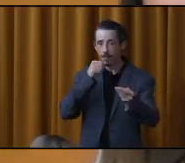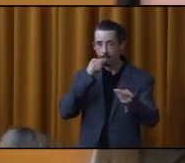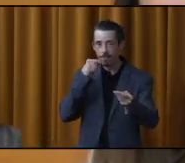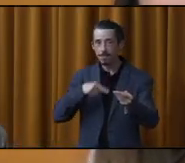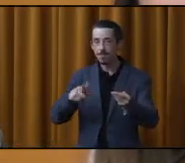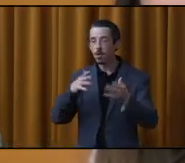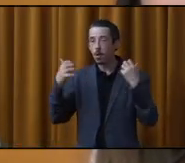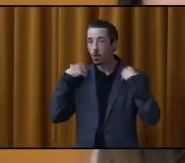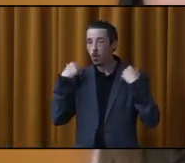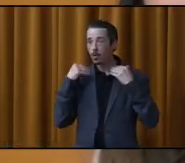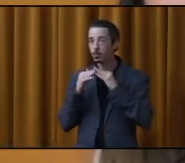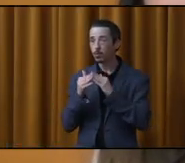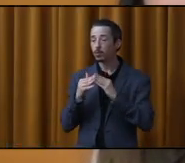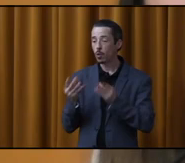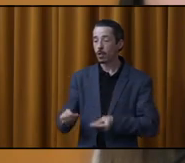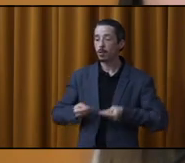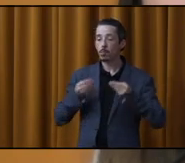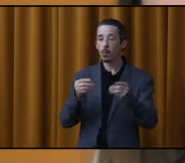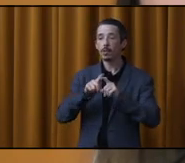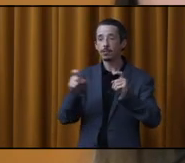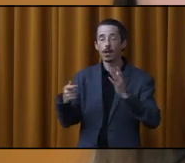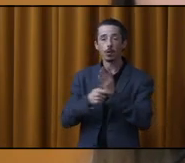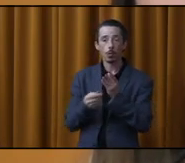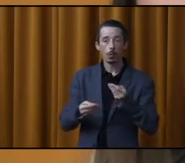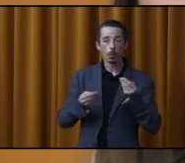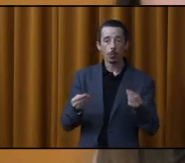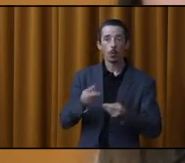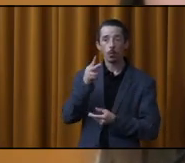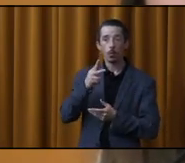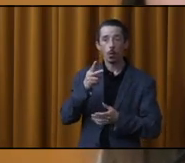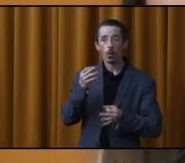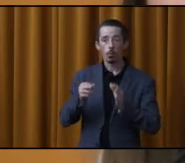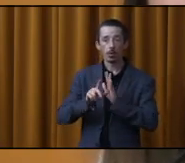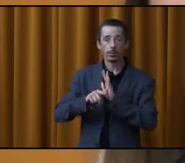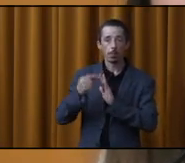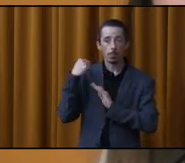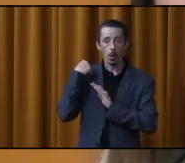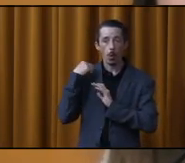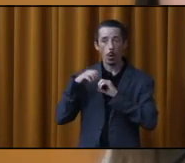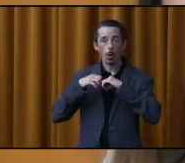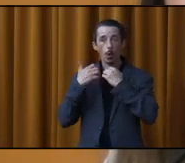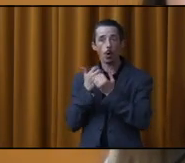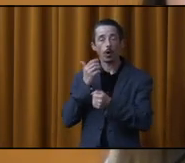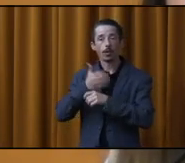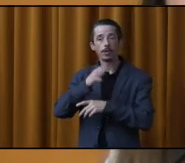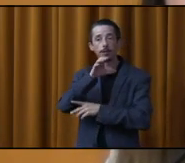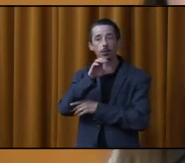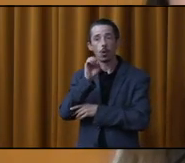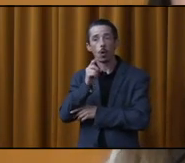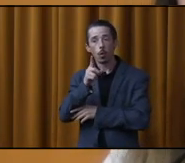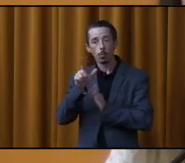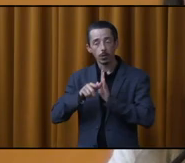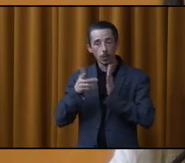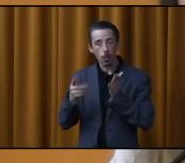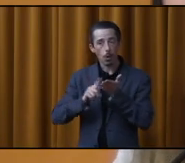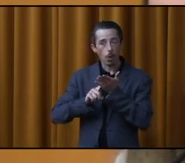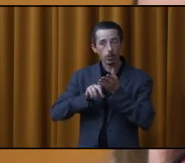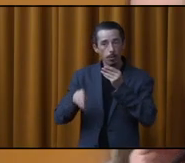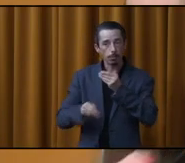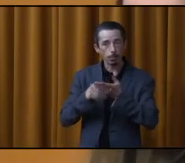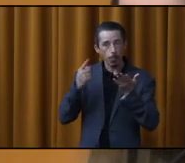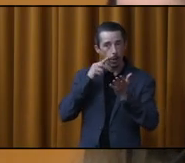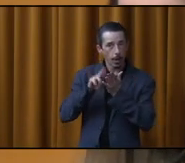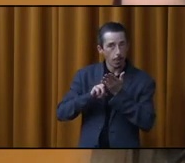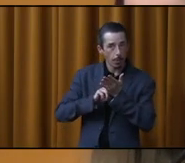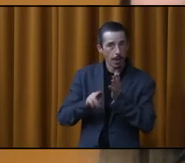conseil municipal prend acte du dépôt de divers documents, à savoir deux procès-verbaux du comité exécutif, un procès-verbal de correction pour le règlement